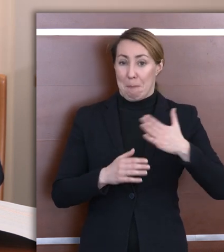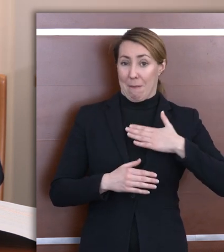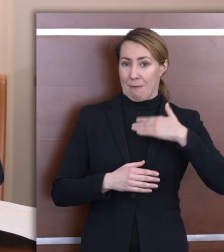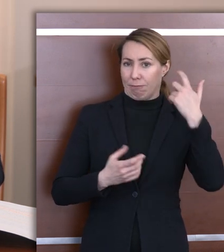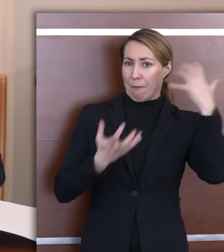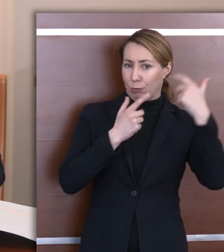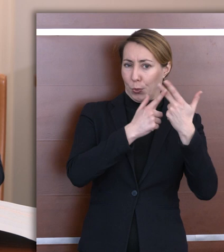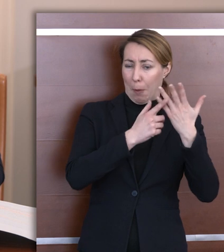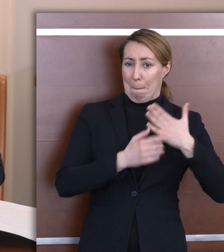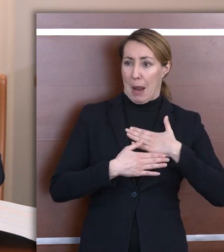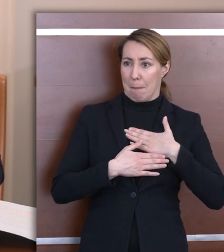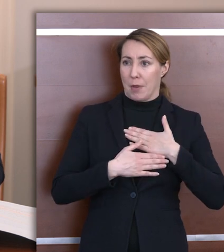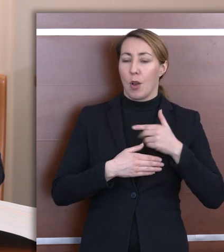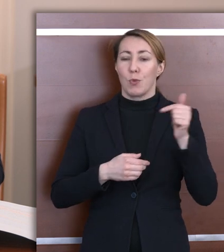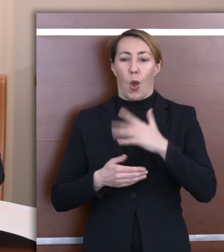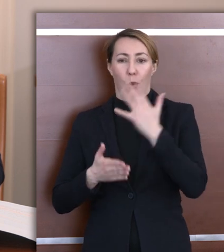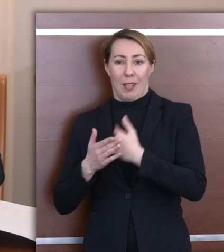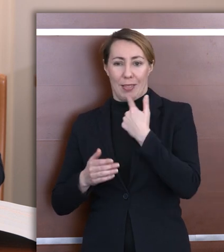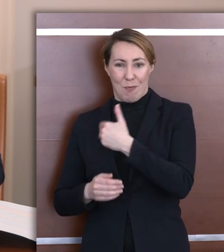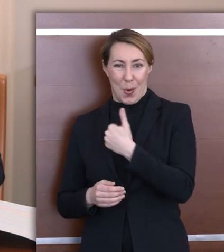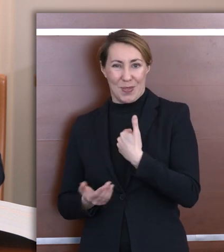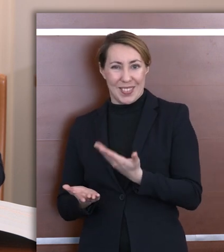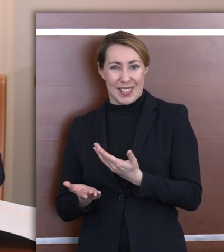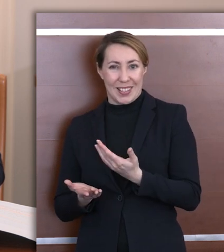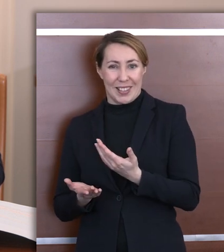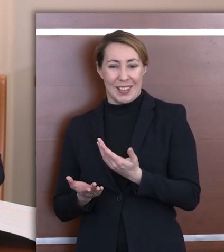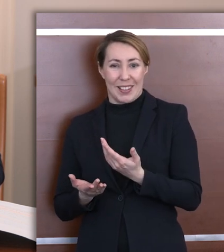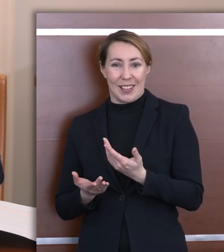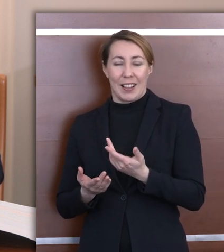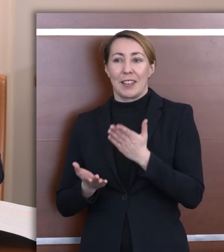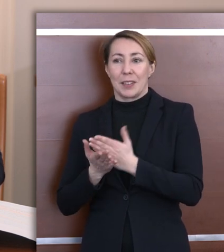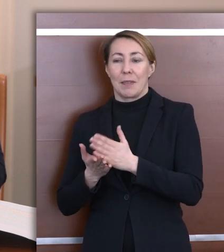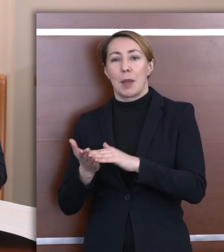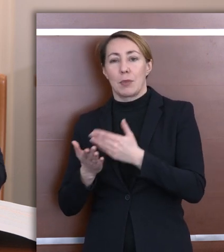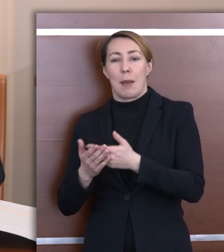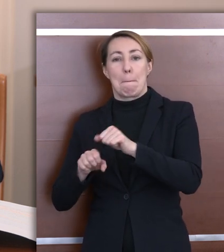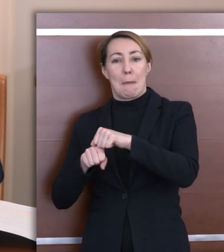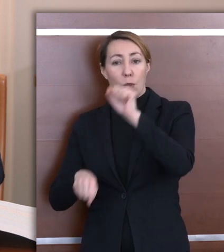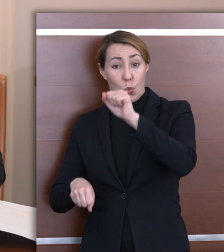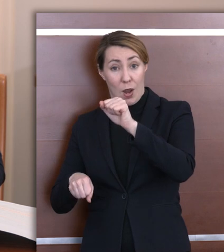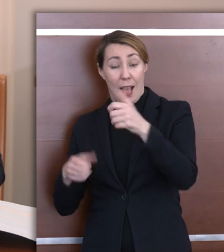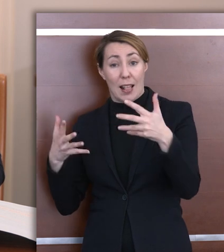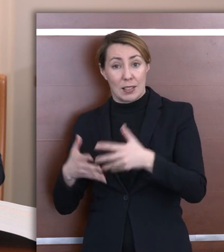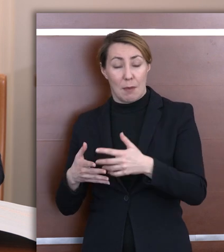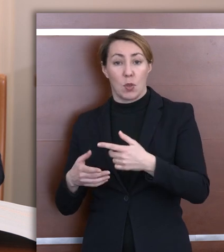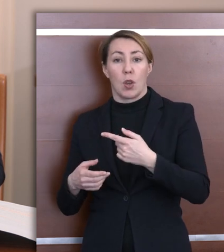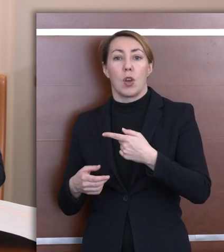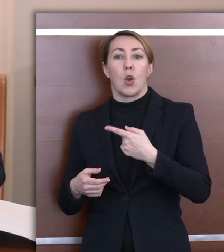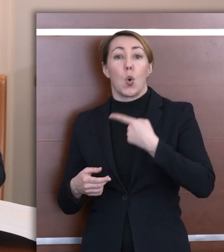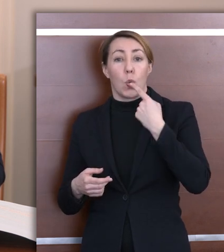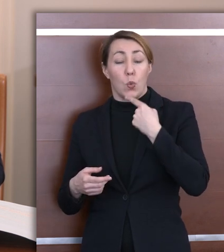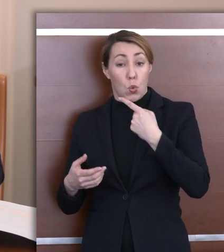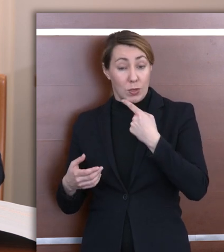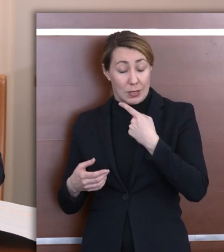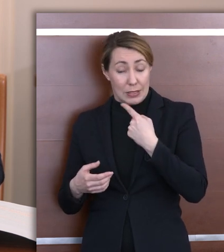wiedzą, ponieważ muszą korzystać z języka polskiego. Tylko na niewielu egzaminach, na przykład na maturalnym egzaminie ustnym dopuszczalne